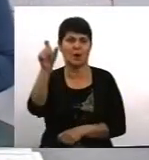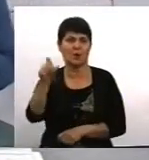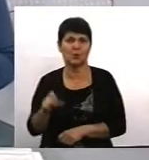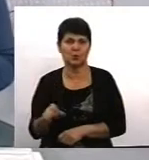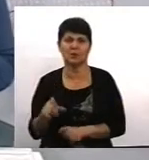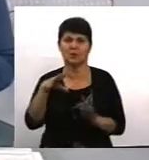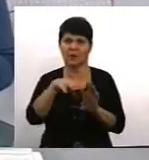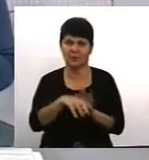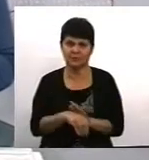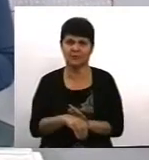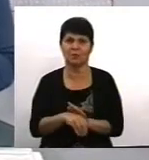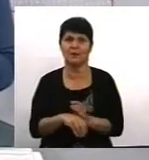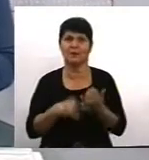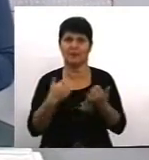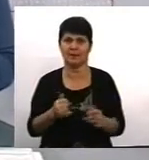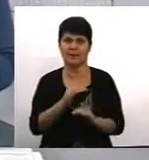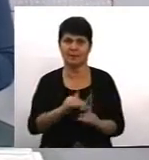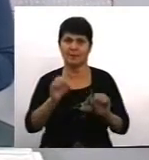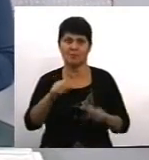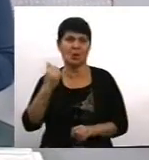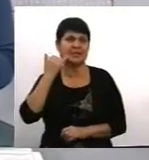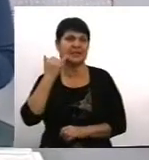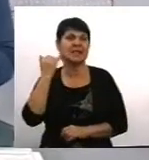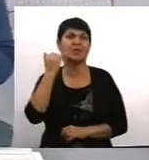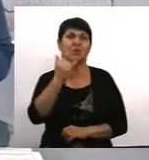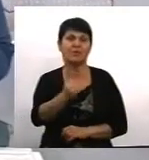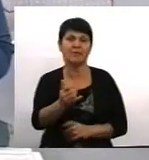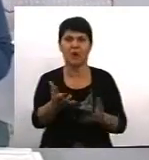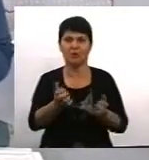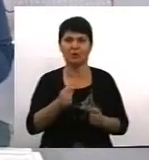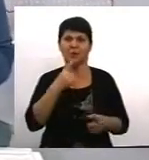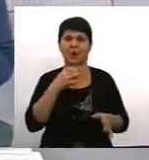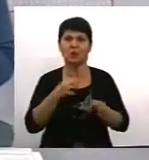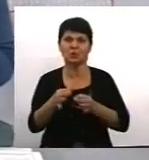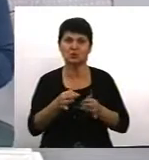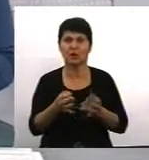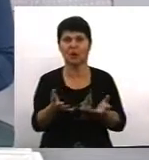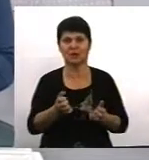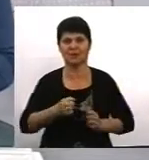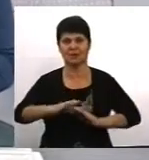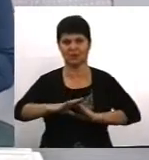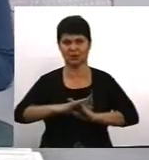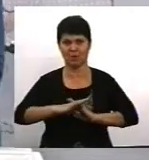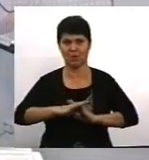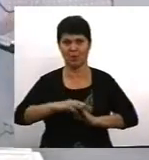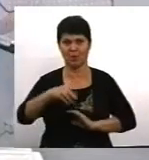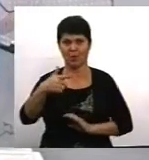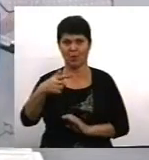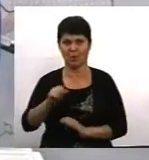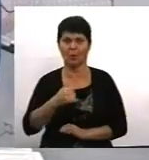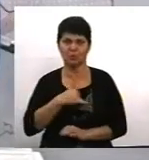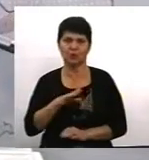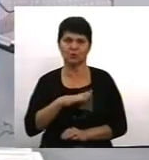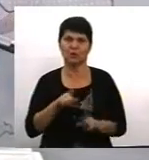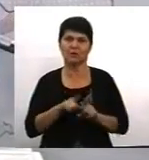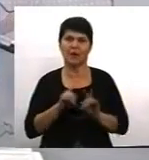числі тут є окремо для дітей, можуть зателефонувати, отримати консультацію, отримати допомогу. У нас були такі акції,